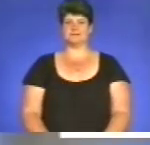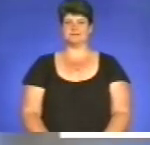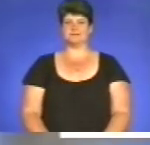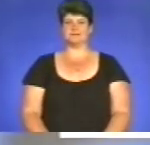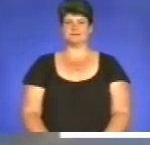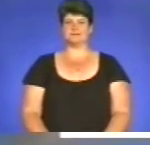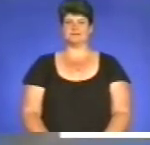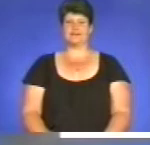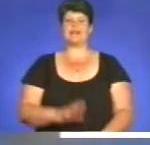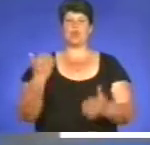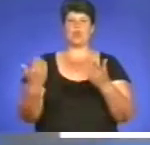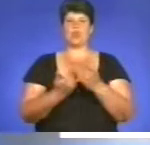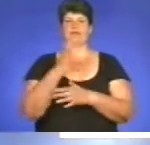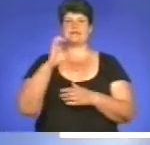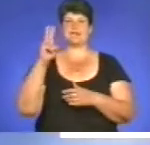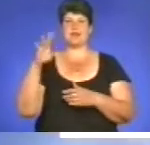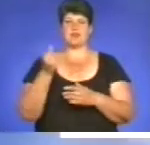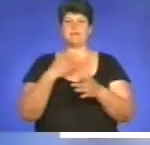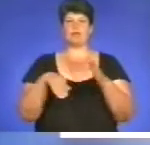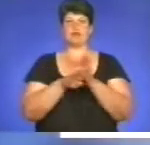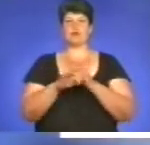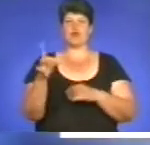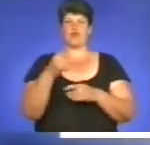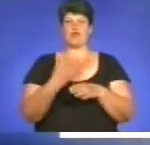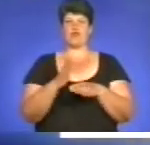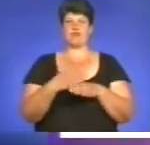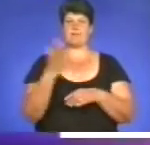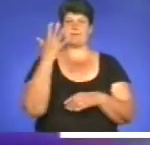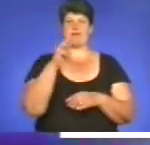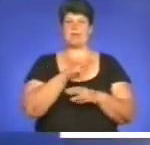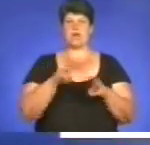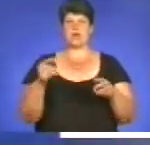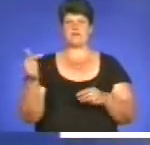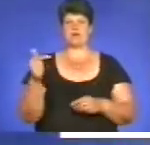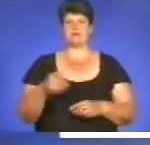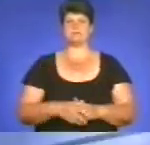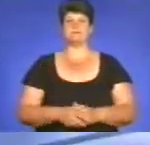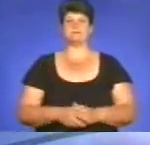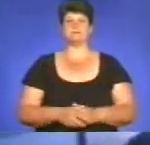На оновлення Скала та Підволочинського району виділили 5 мільйонів гривень.